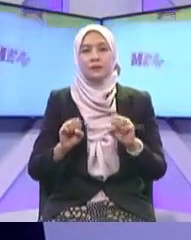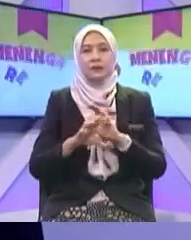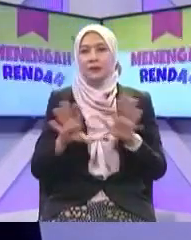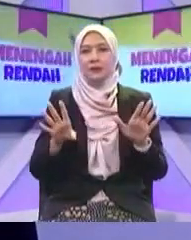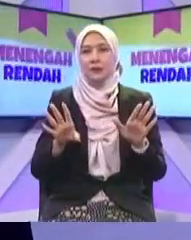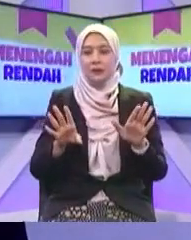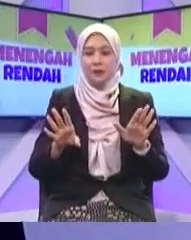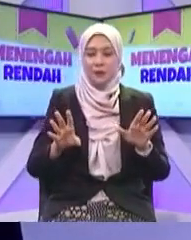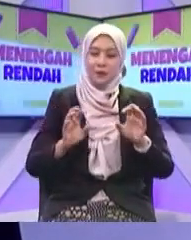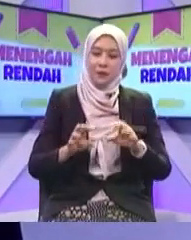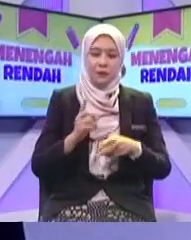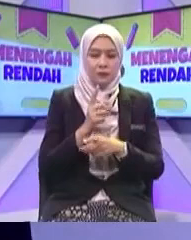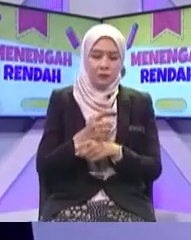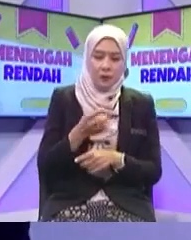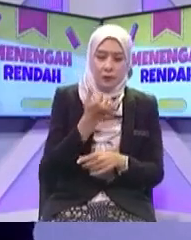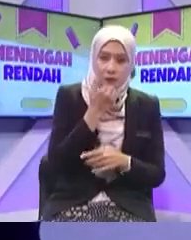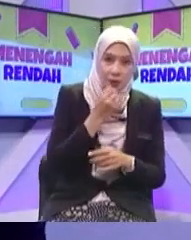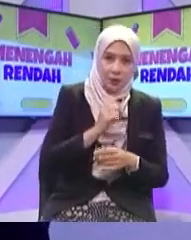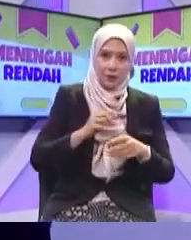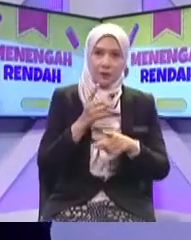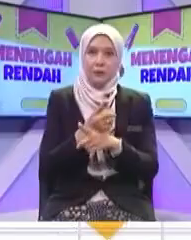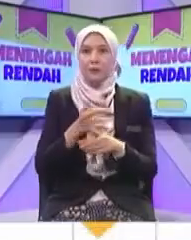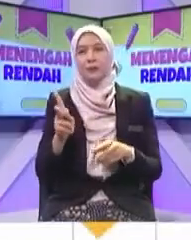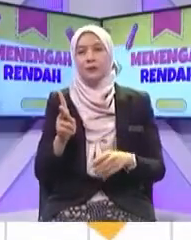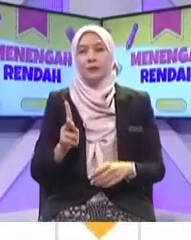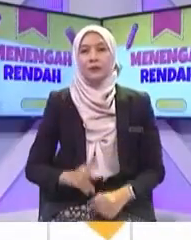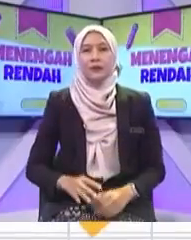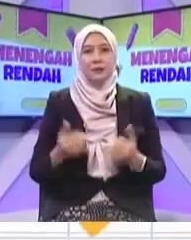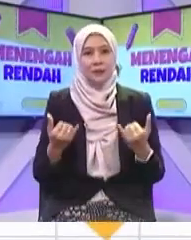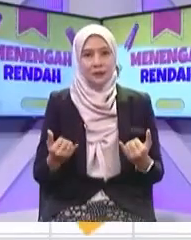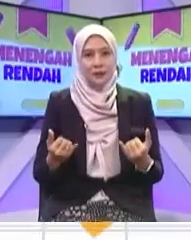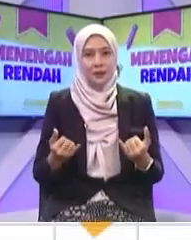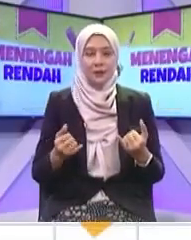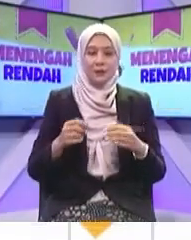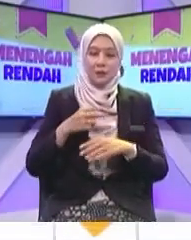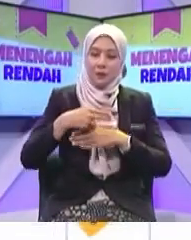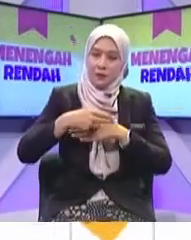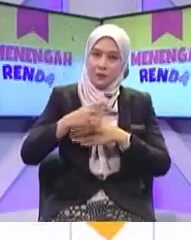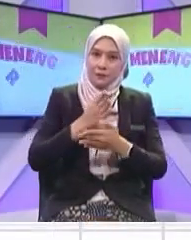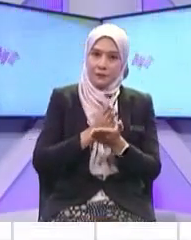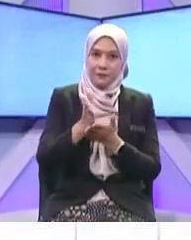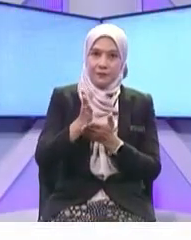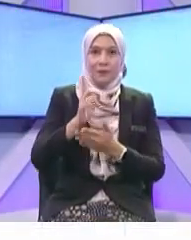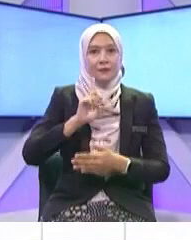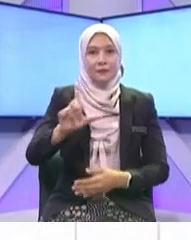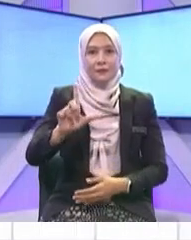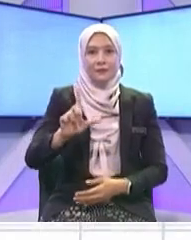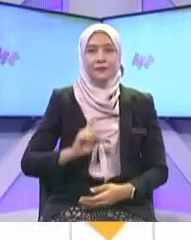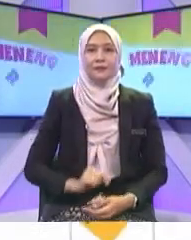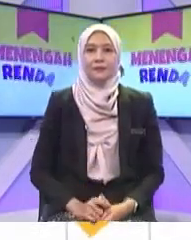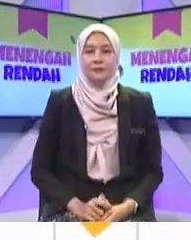Okey Khalif dengan Fahim Okey Okey Boleh Itu adalah Kemajuan